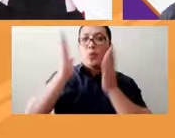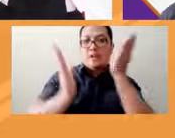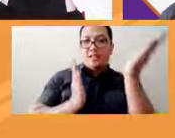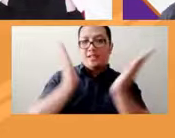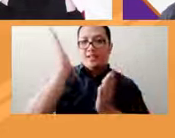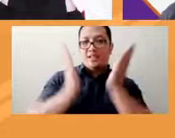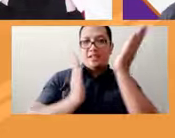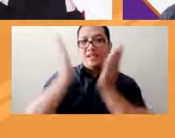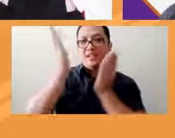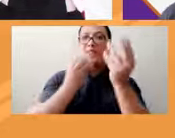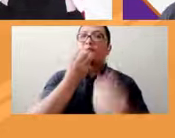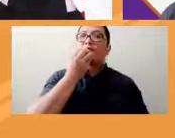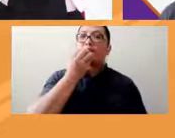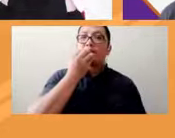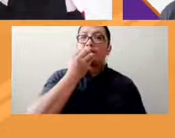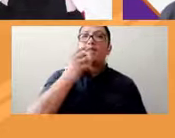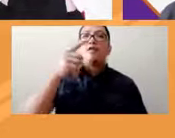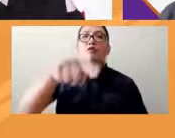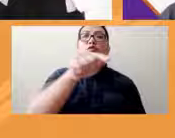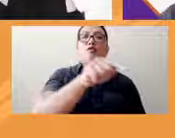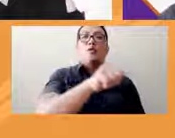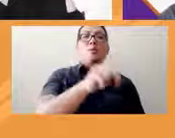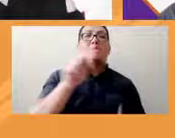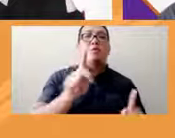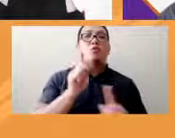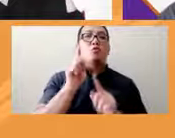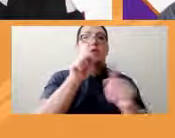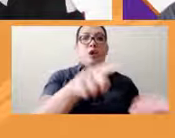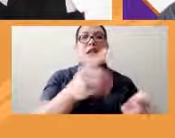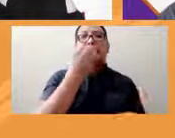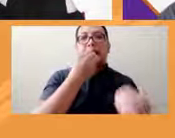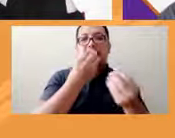doon sa mga pumunta sa ang daan. Parang gano'n.